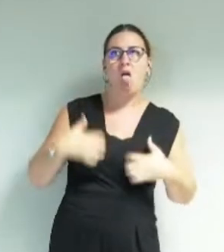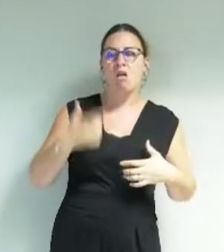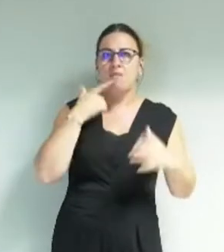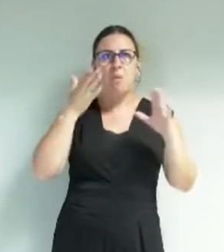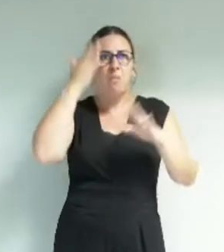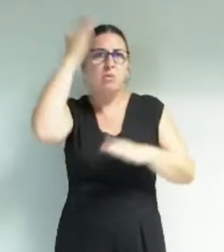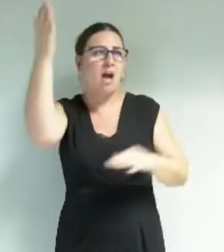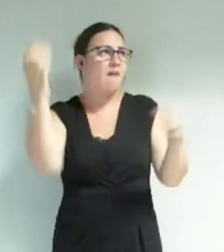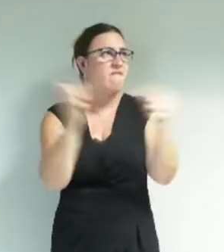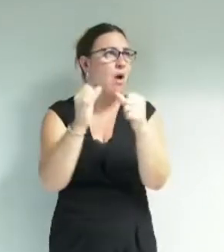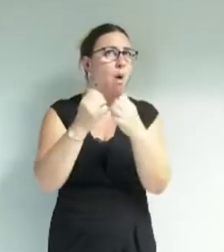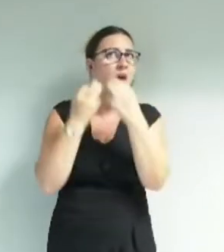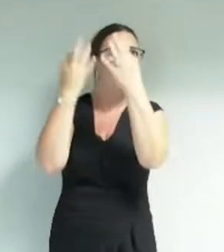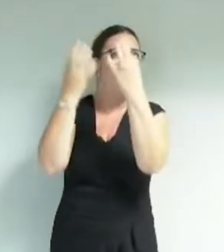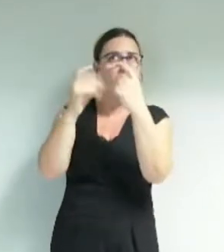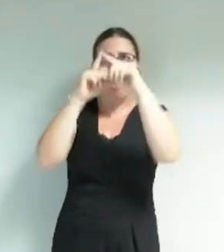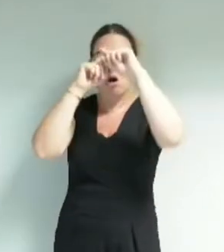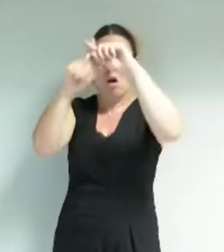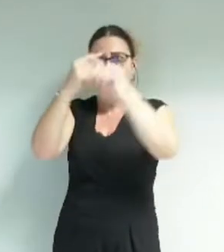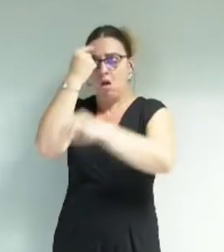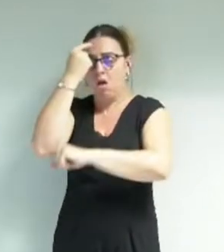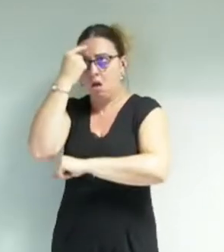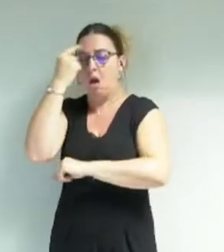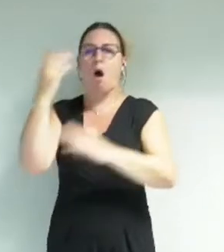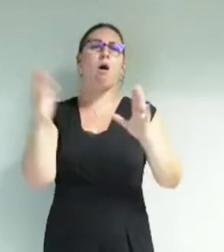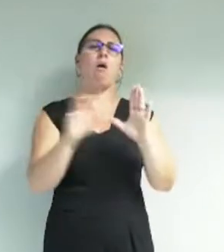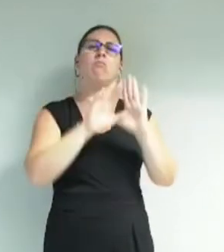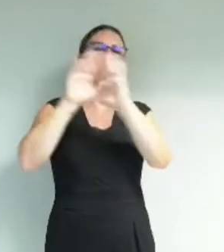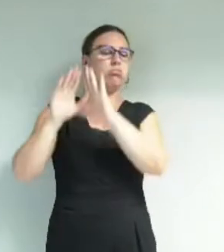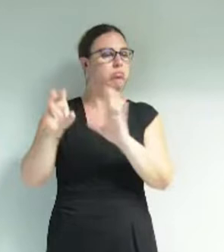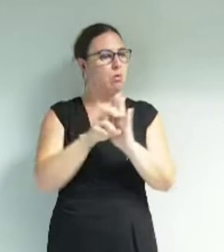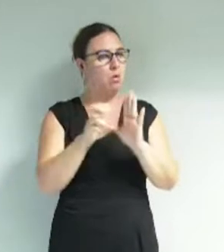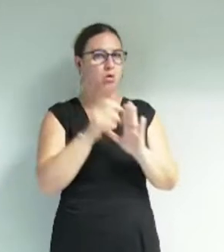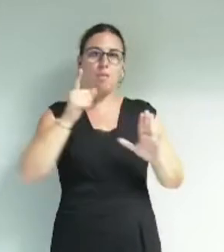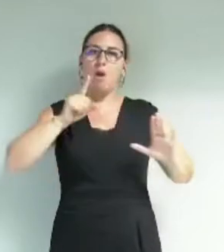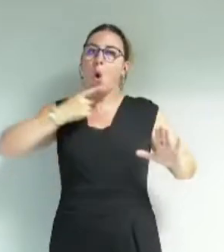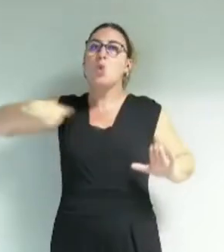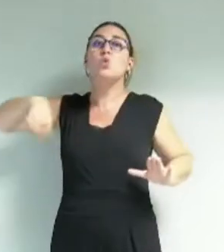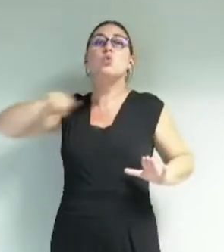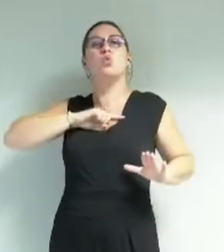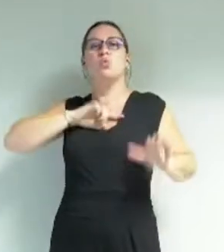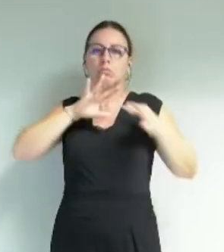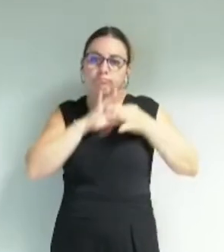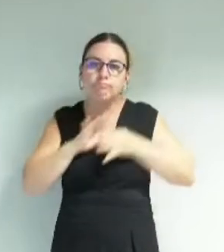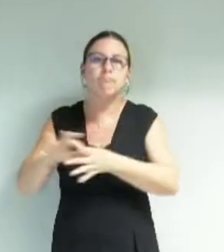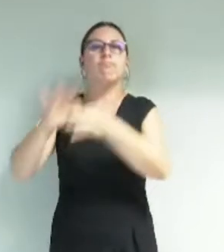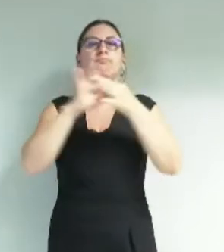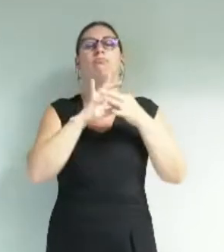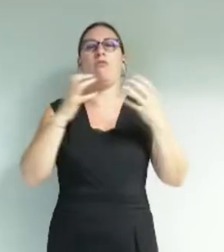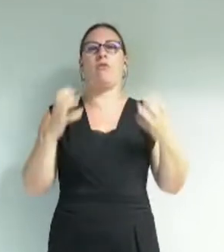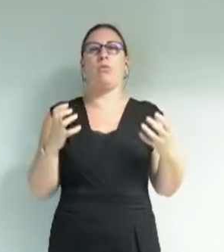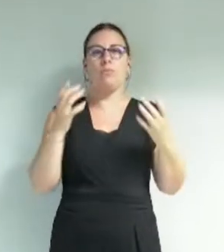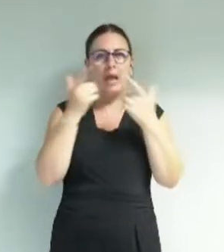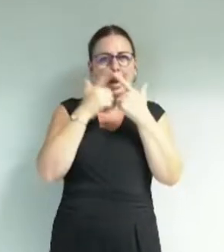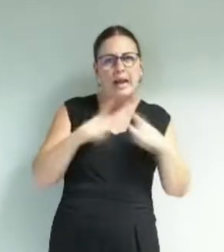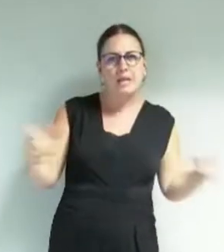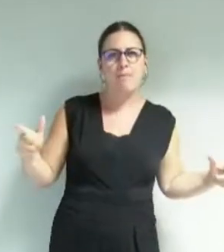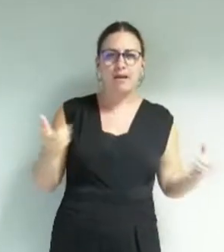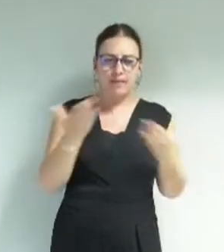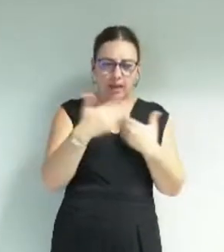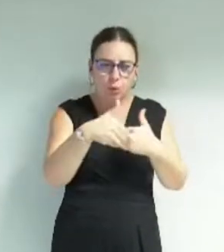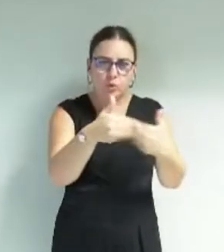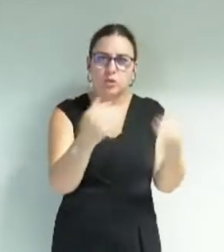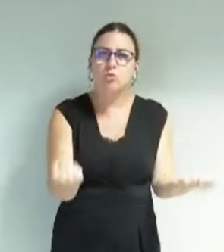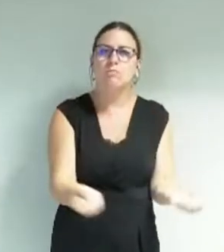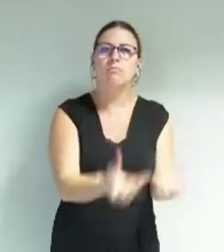'imaginaire, Grenoble fait le choix de faire grandir un « ». Cultiver les libertés, rester